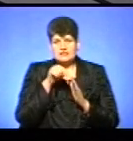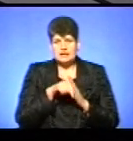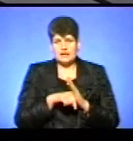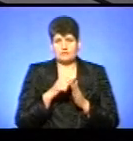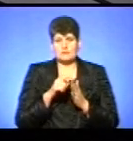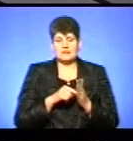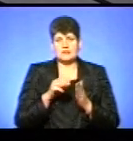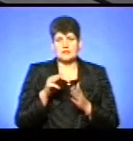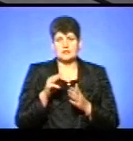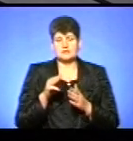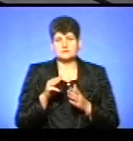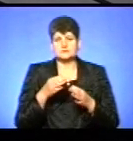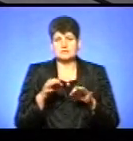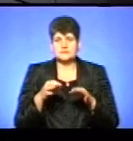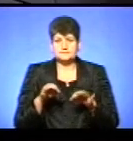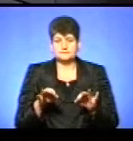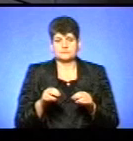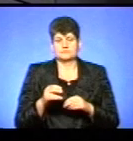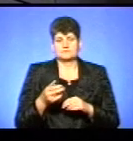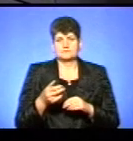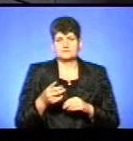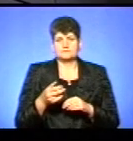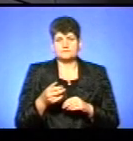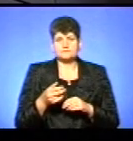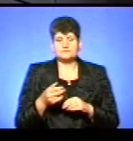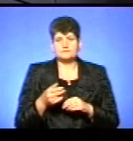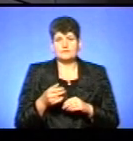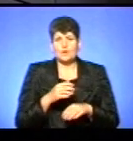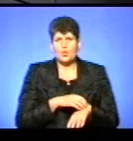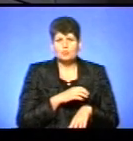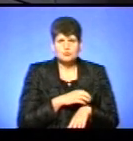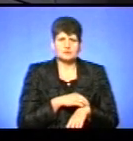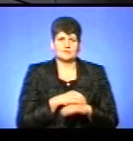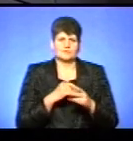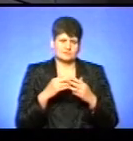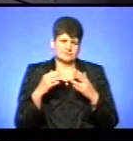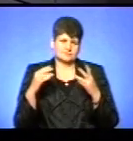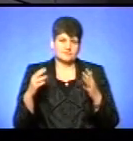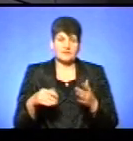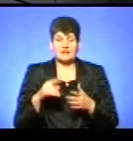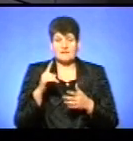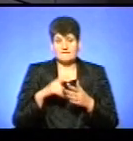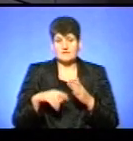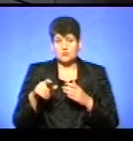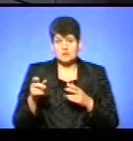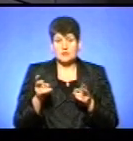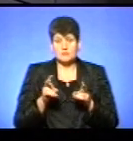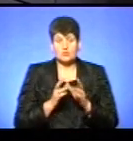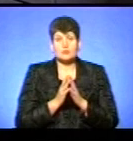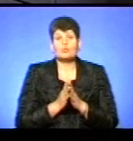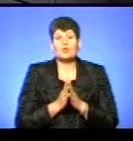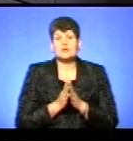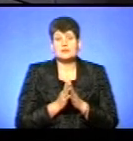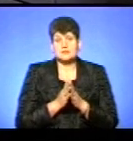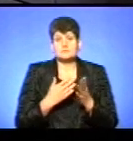томосу, автокефалії, незалежності, екуминізму і так далі. І віруючі, які приходять в церкву молитися,